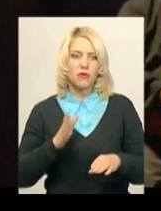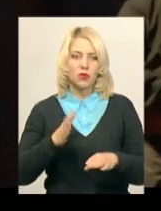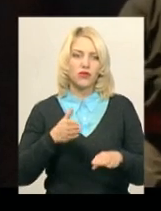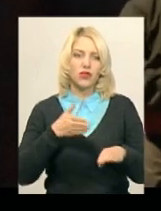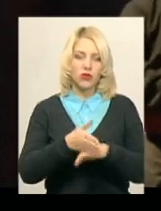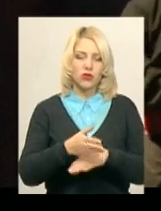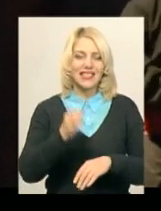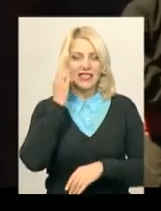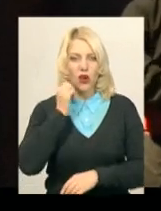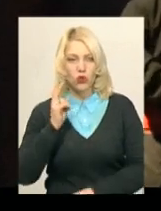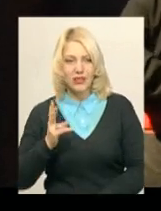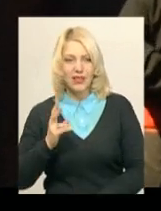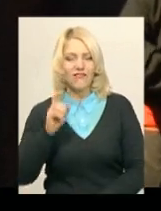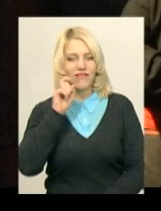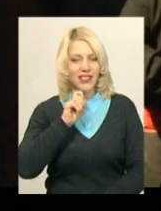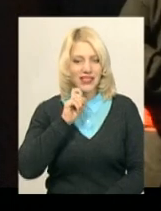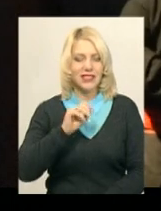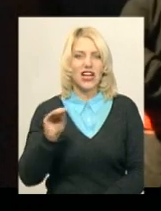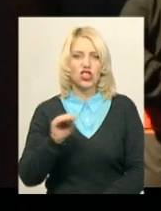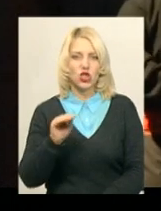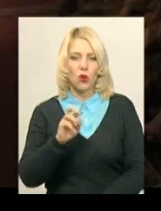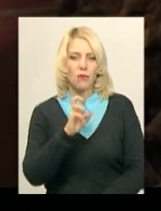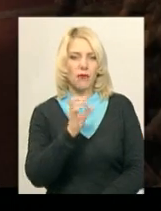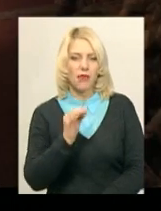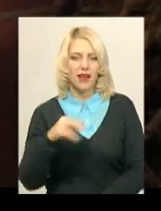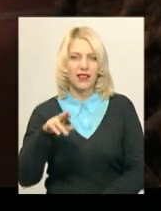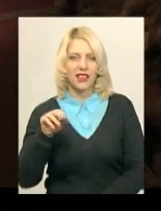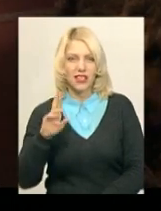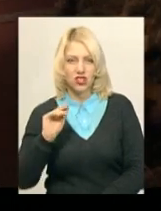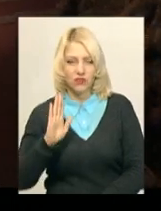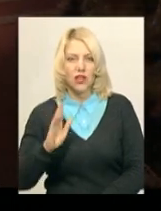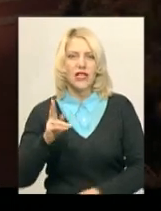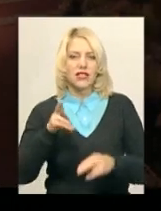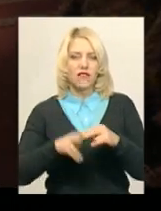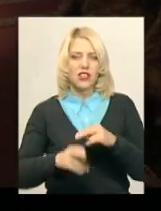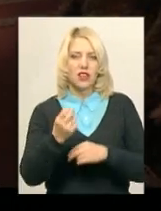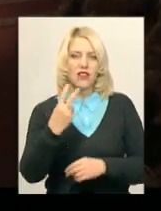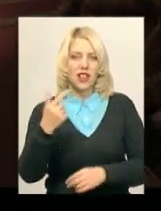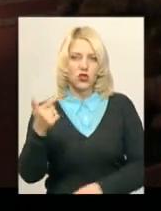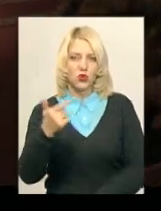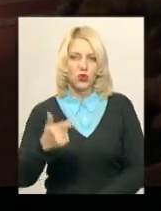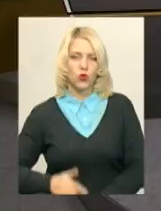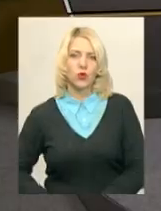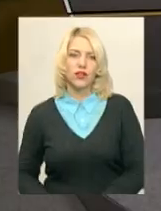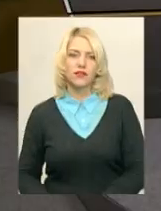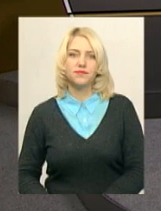Константинів в Вінницю, Бердичів, Житомир. Завершиться тур 12 грудня. Тетяна Ворожцова, Юрий Чорний, новини Поділля Центр.